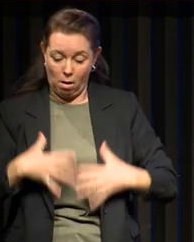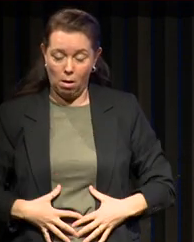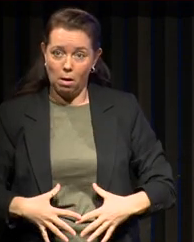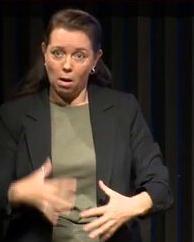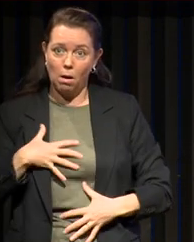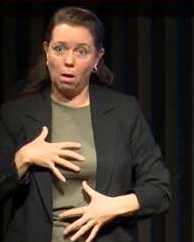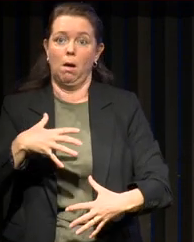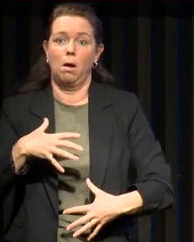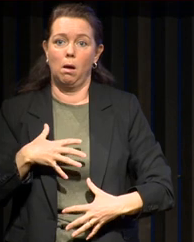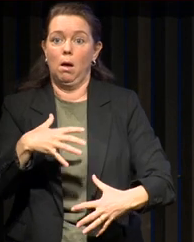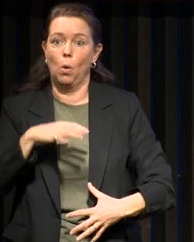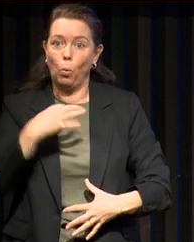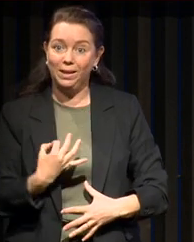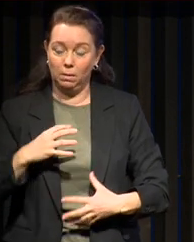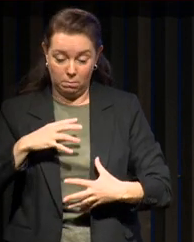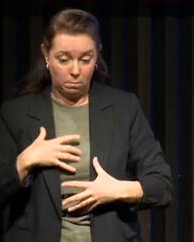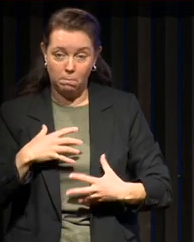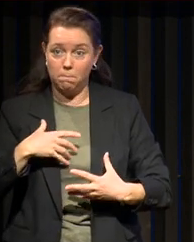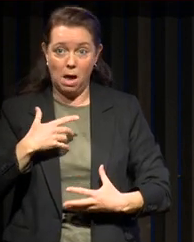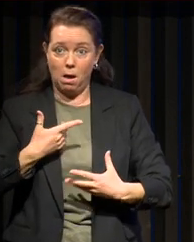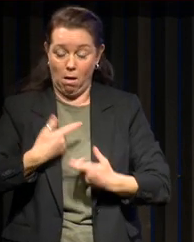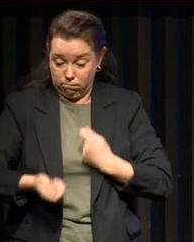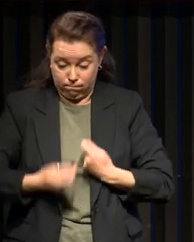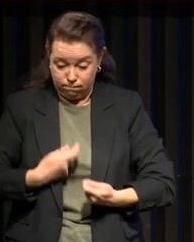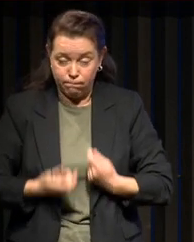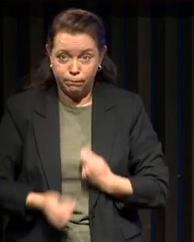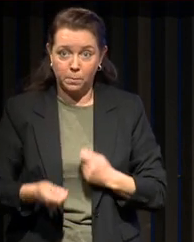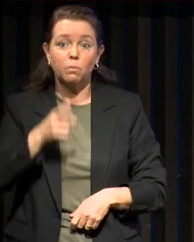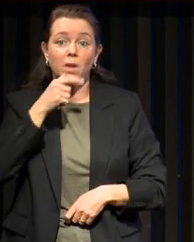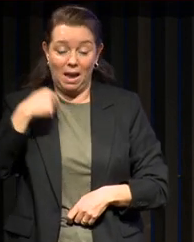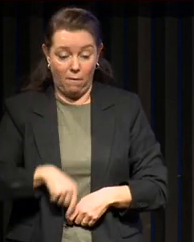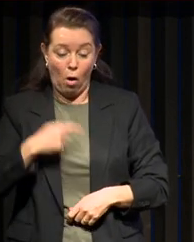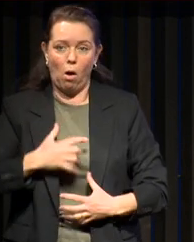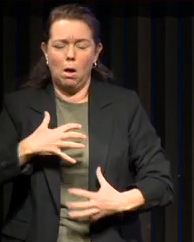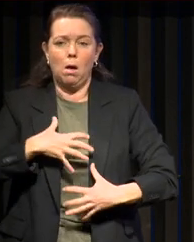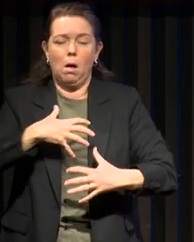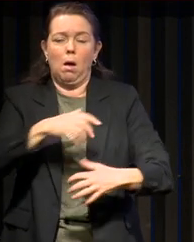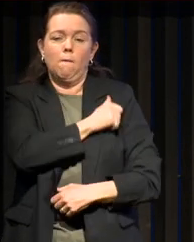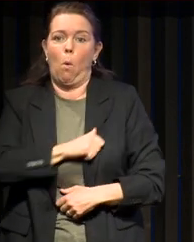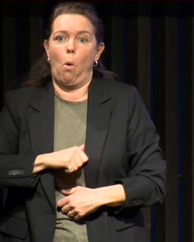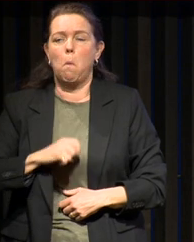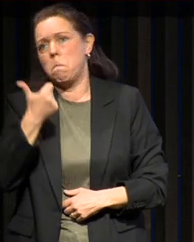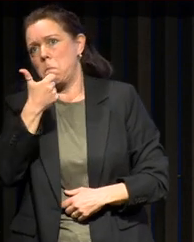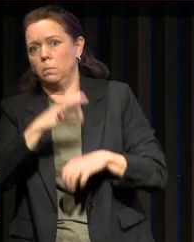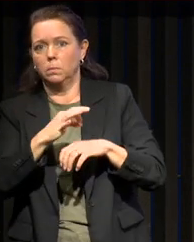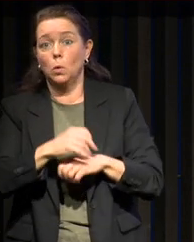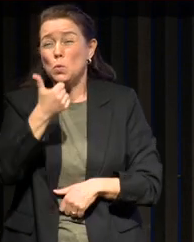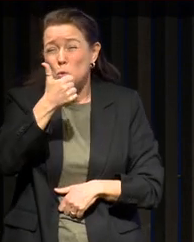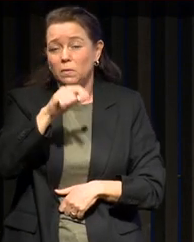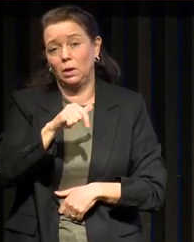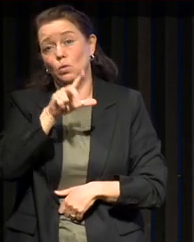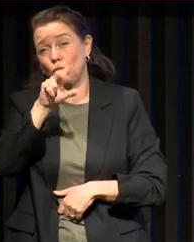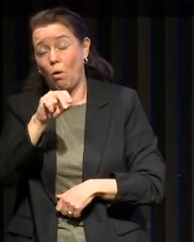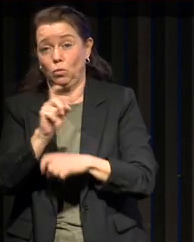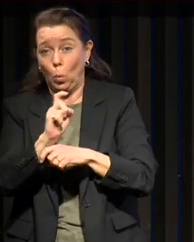contractions infructueuses des muscles inspiratoires et expiratoires, leur effort augmentant en violence pendant environ une minute ou une minute et demie, la